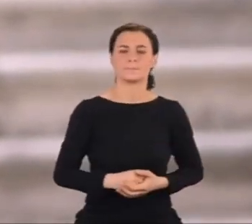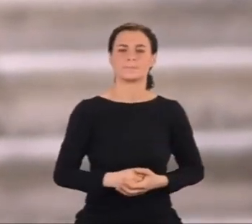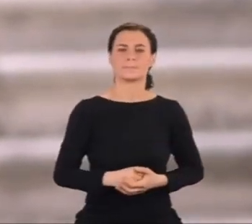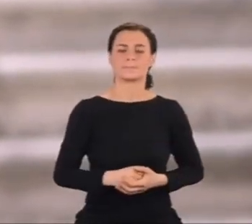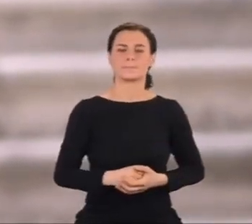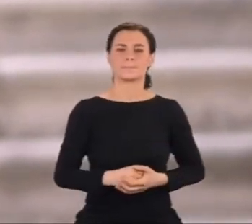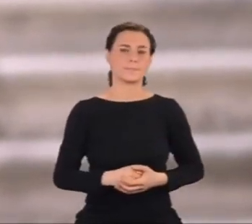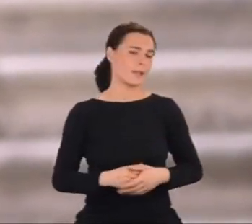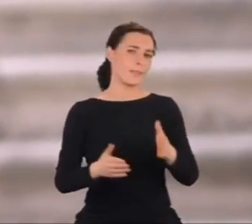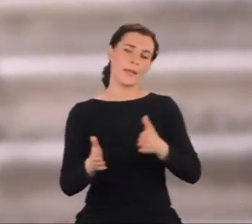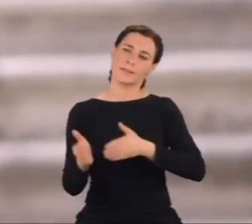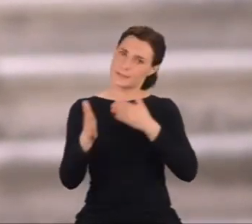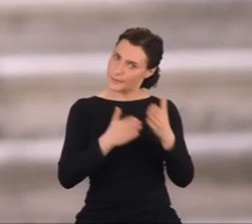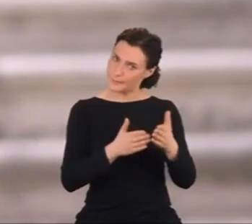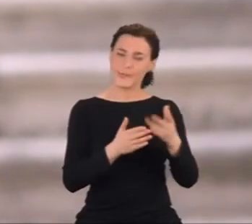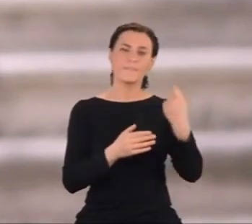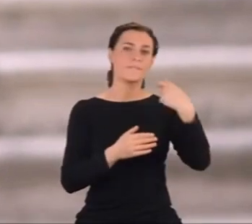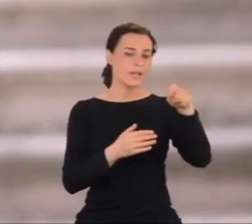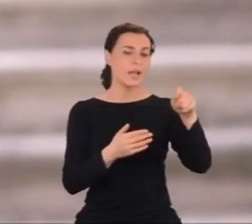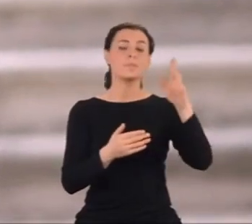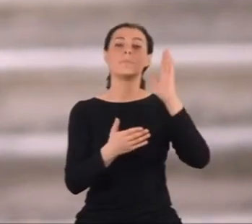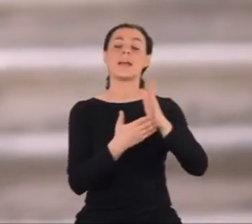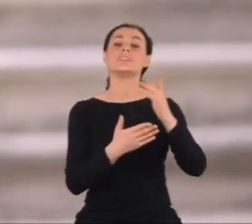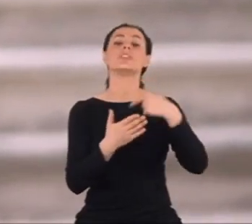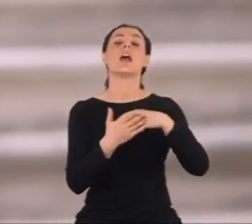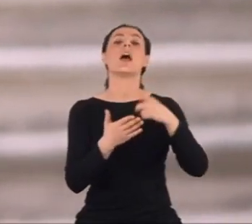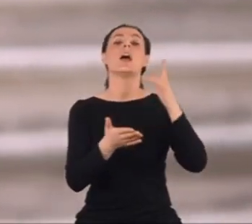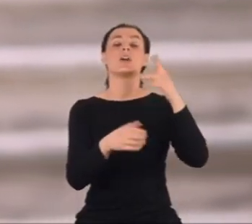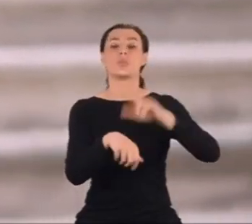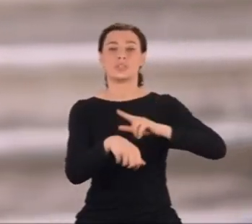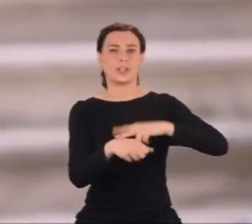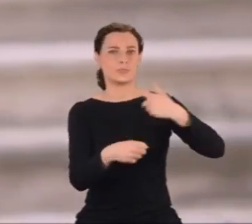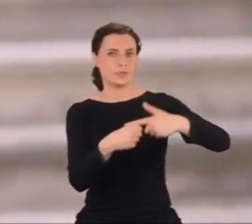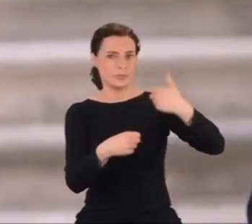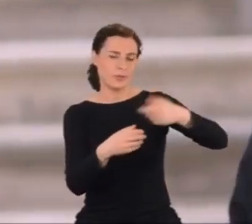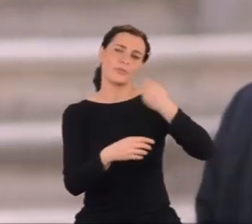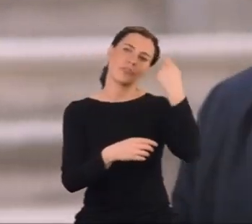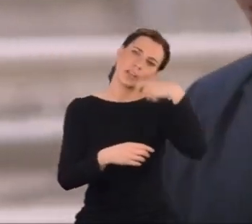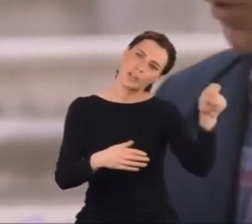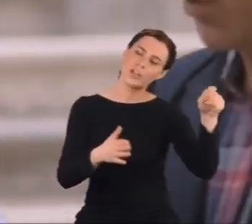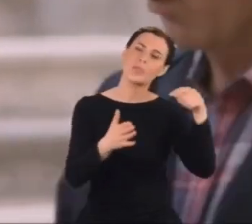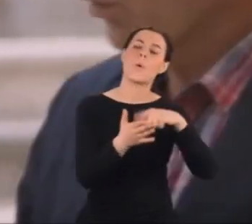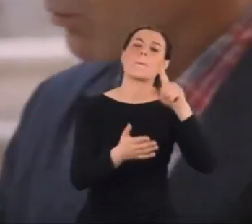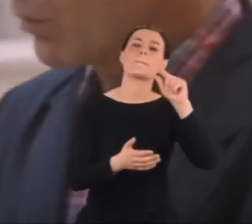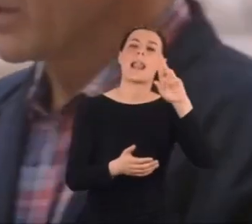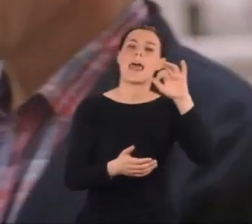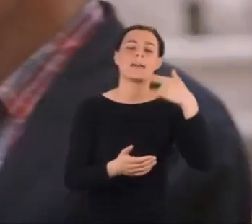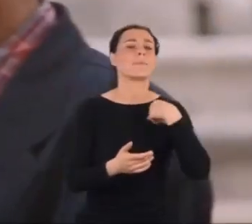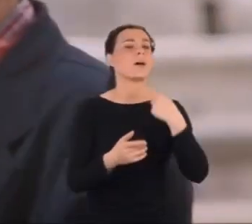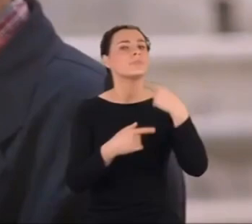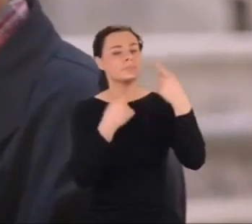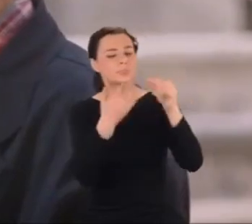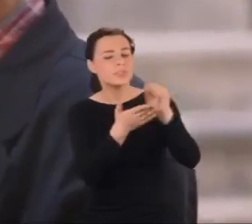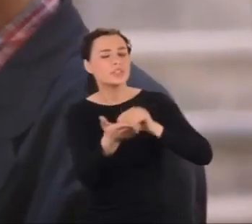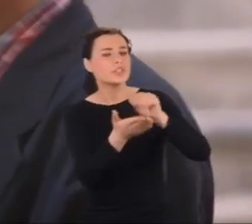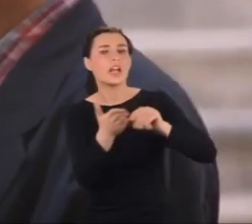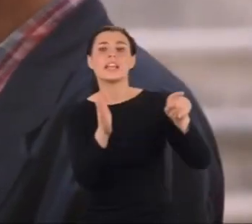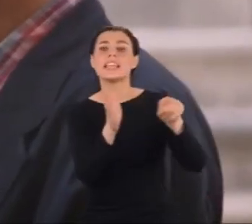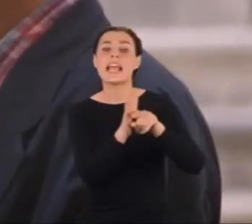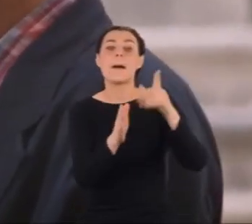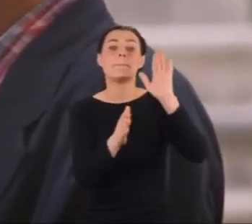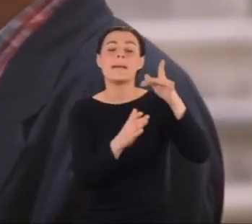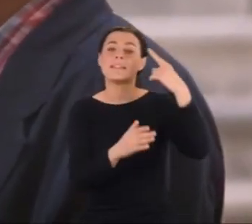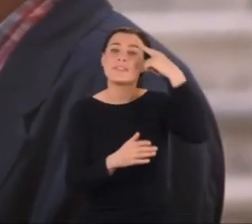Dalej wyjaśnia, że statkiem o 22 wyrusza do Palermo. Wszystkich studentów będę serdecznie wspominał do dziś, do 23.